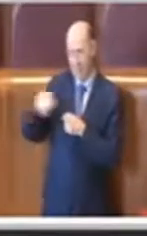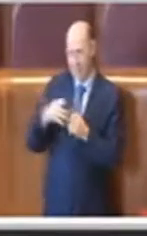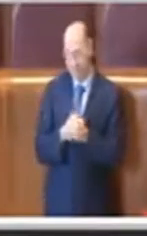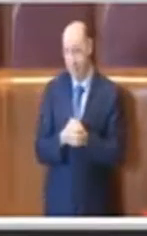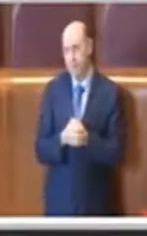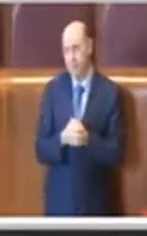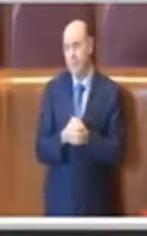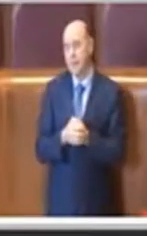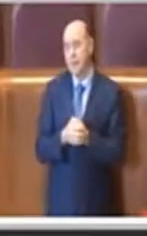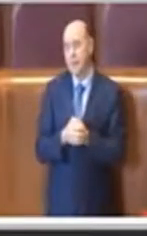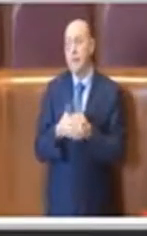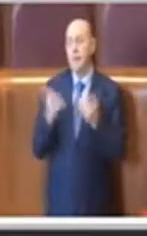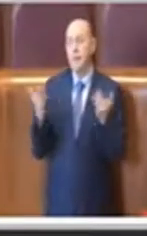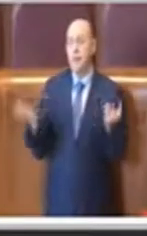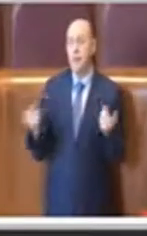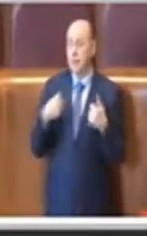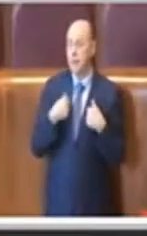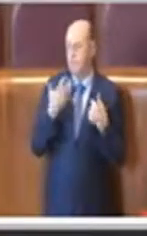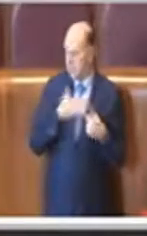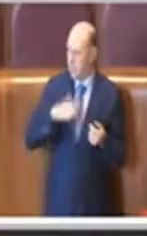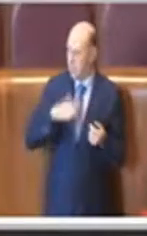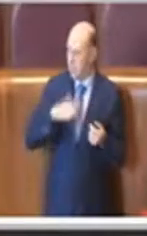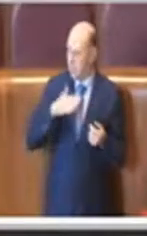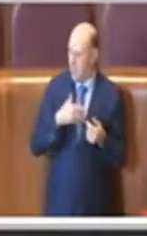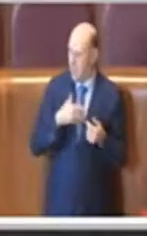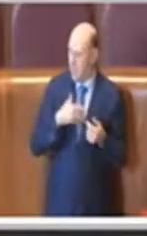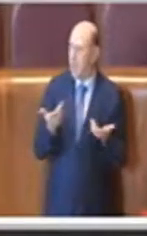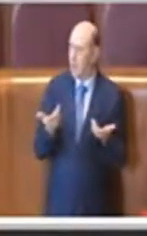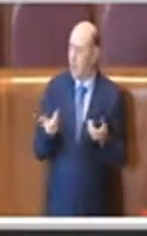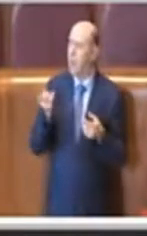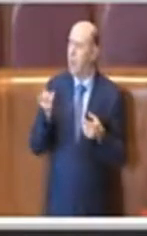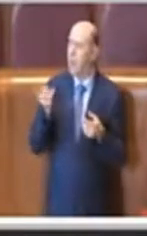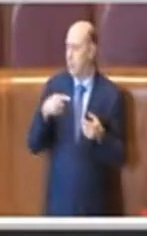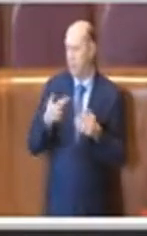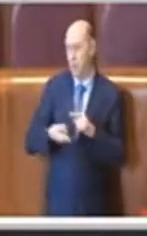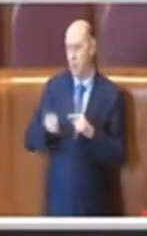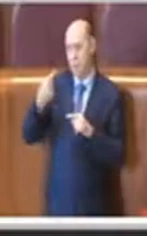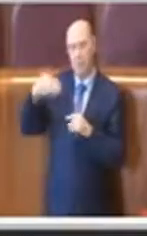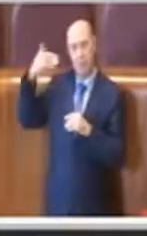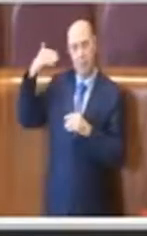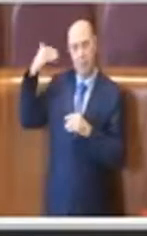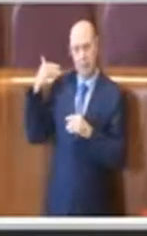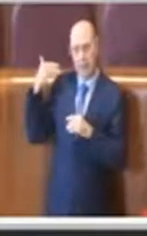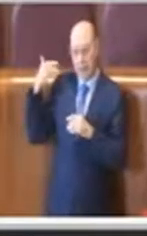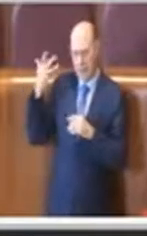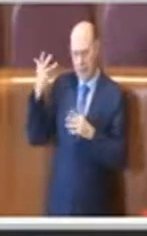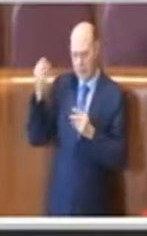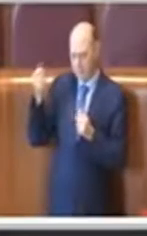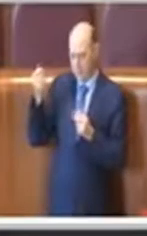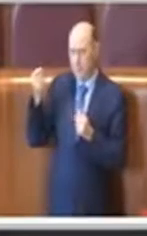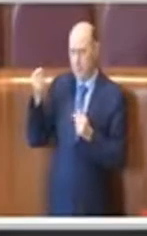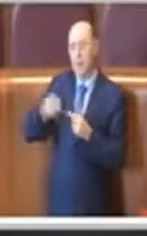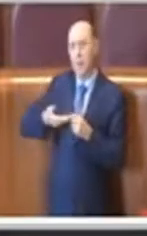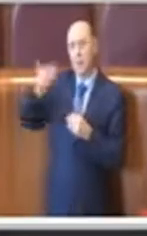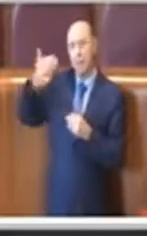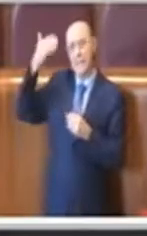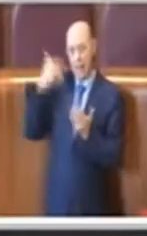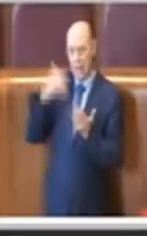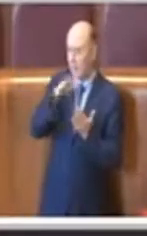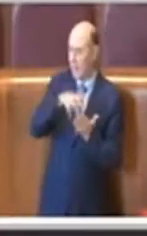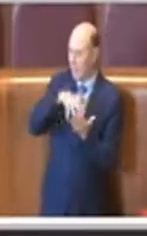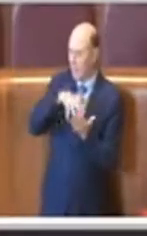mi fa piacere che invece anche nelle passate delibere